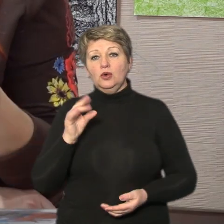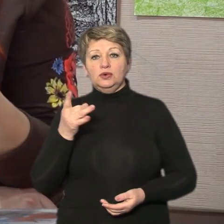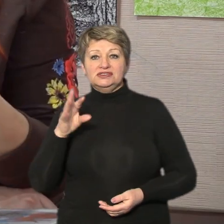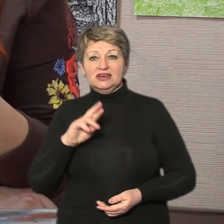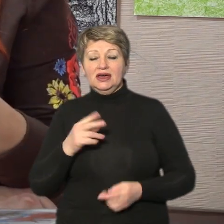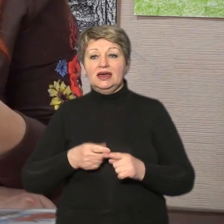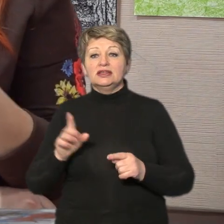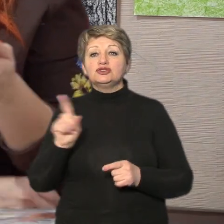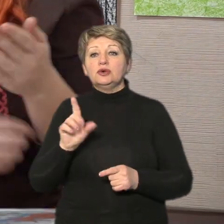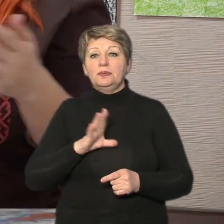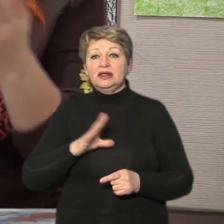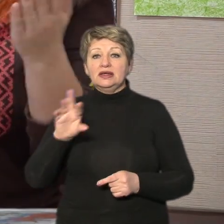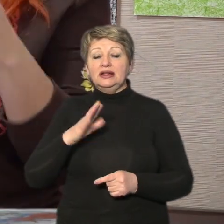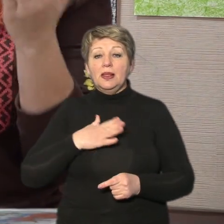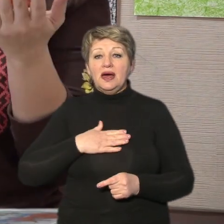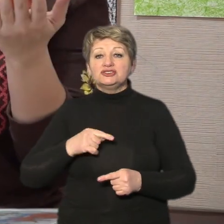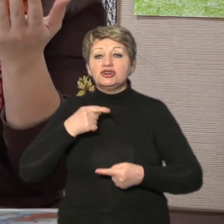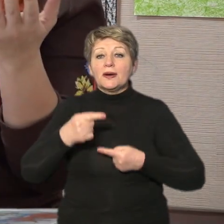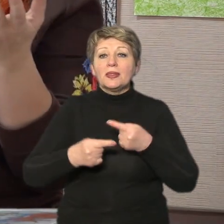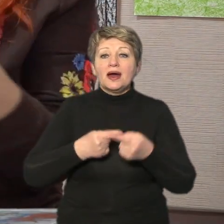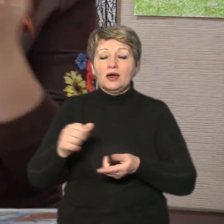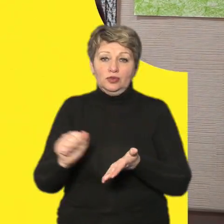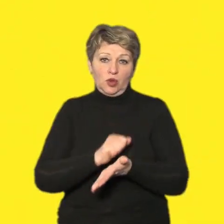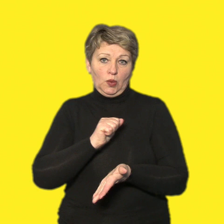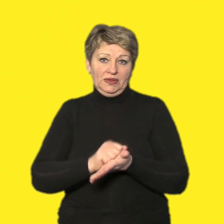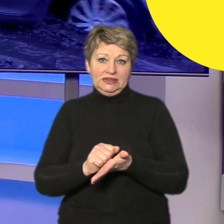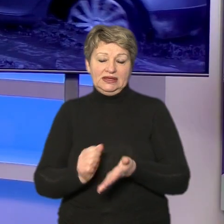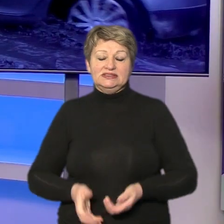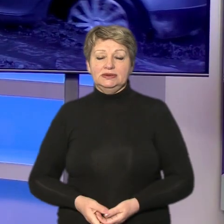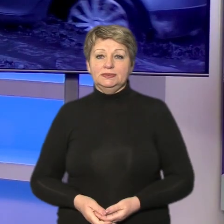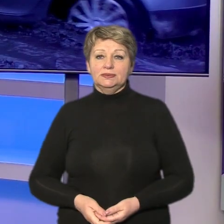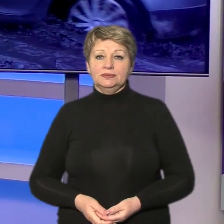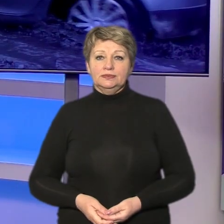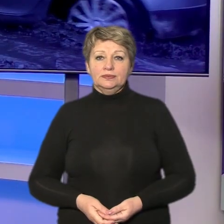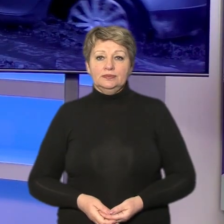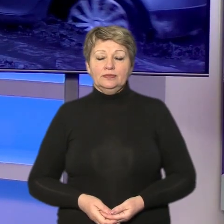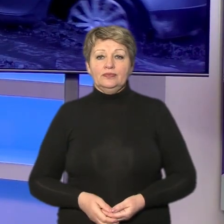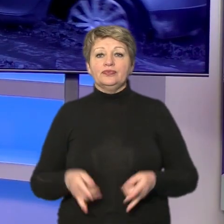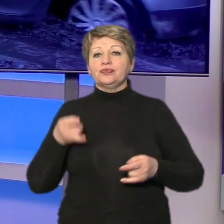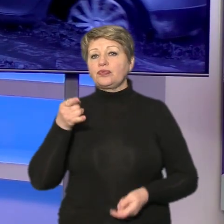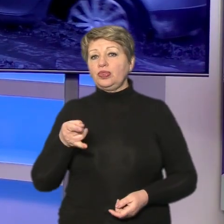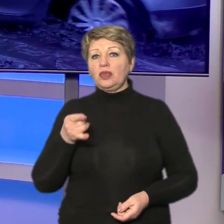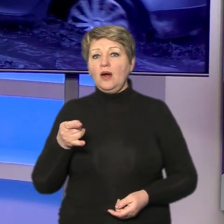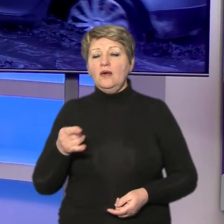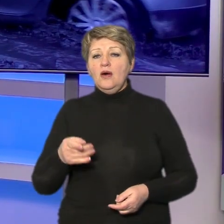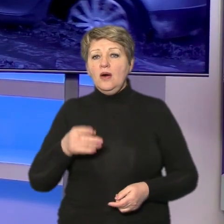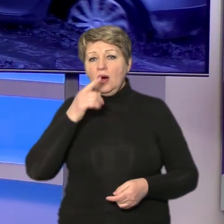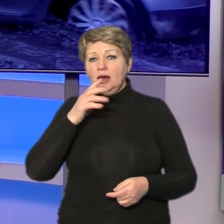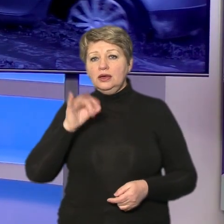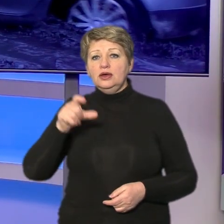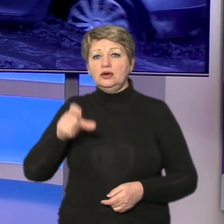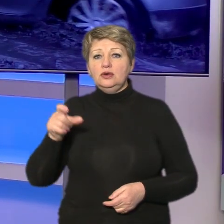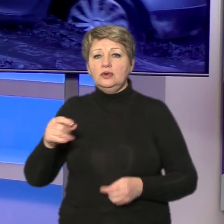нащадків якась документація автівки грузнуть а люди ходять попід